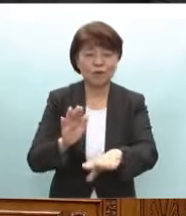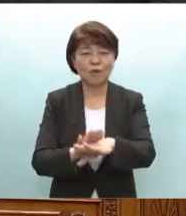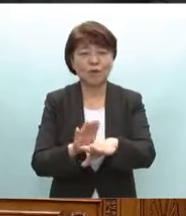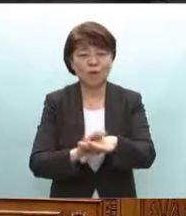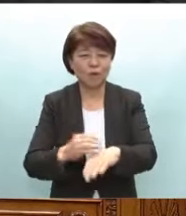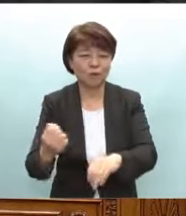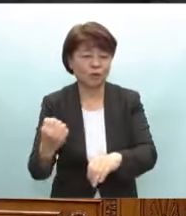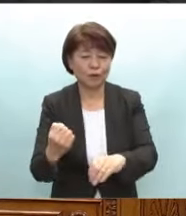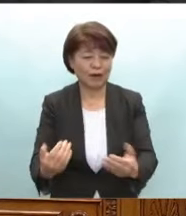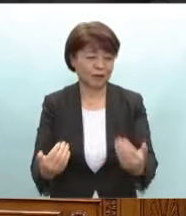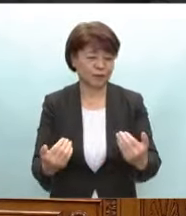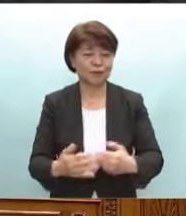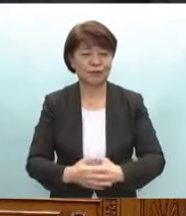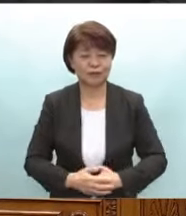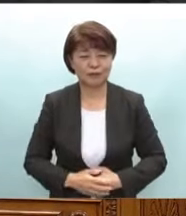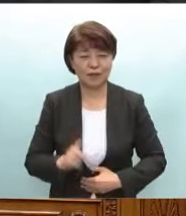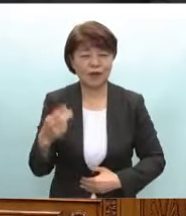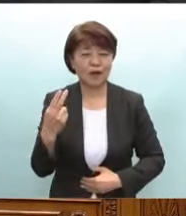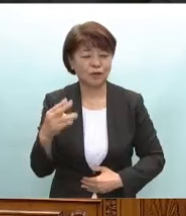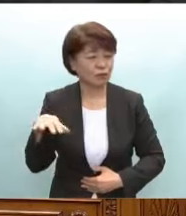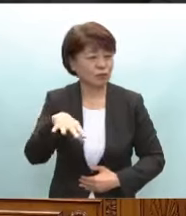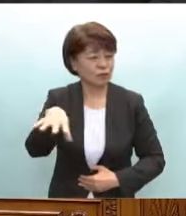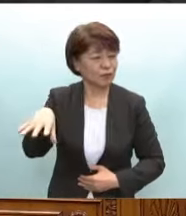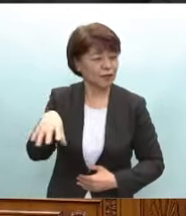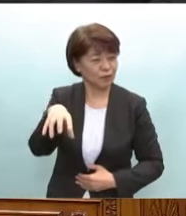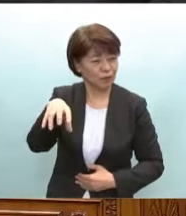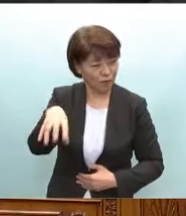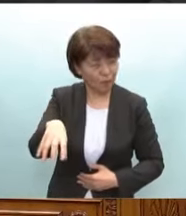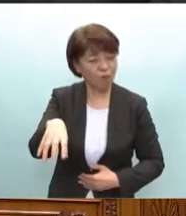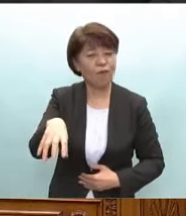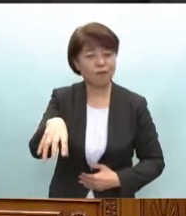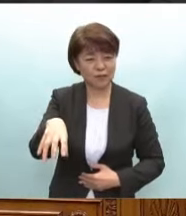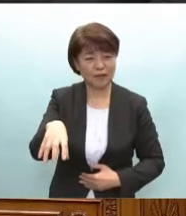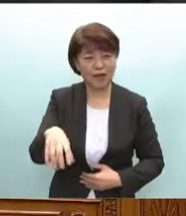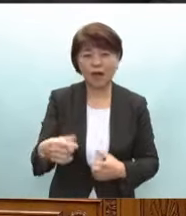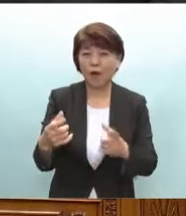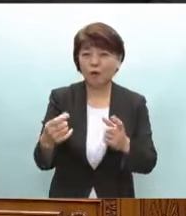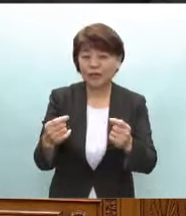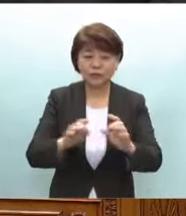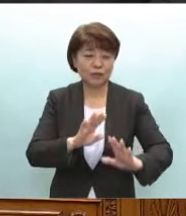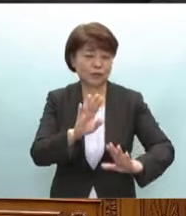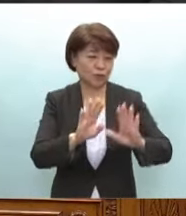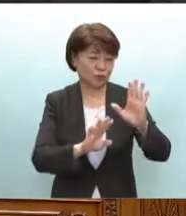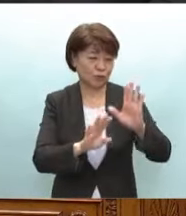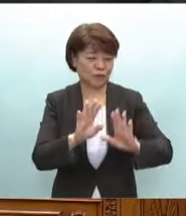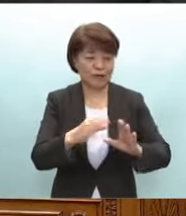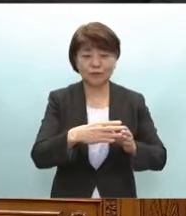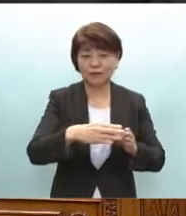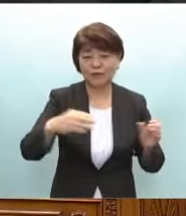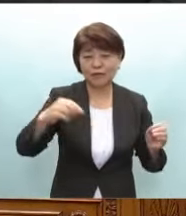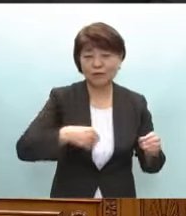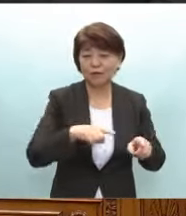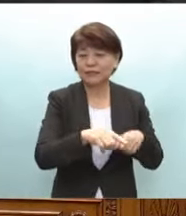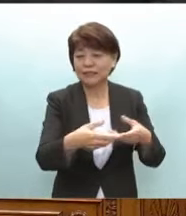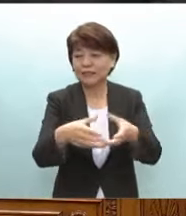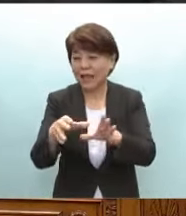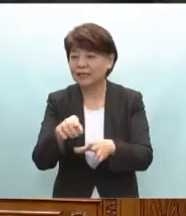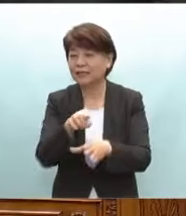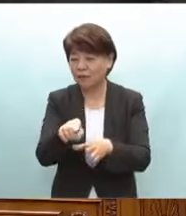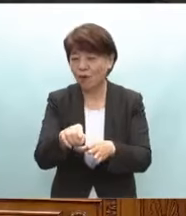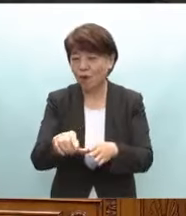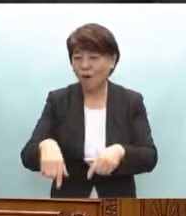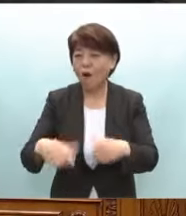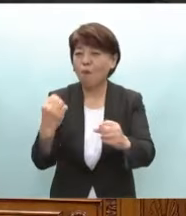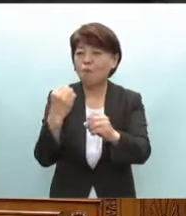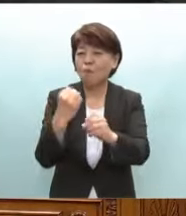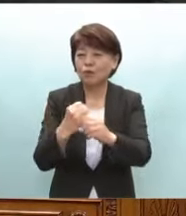急がれます野党半島の被災自治体そして同様の状況にある全国の自治体でも木造住宅